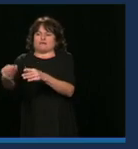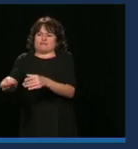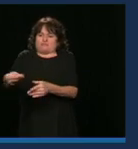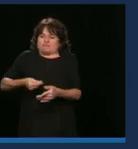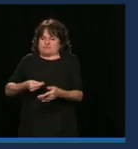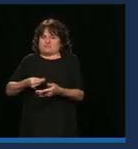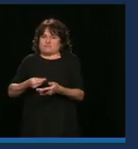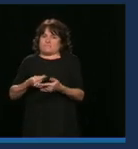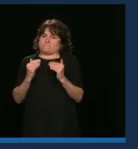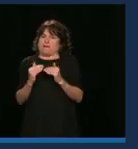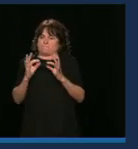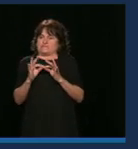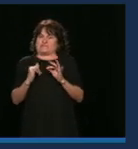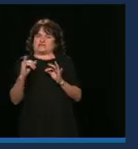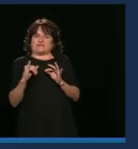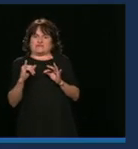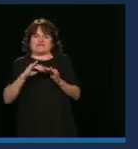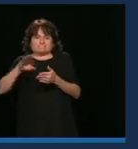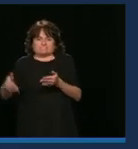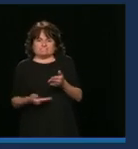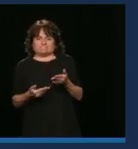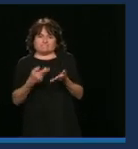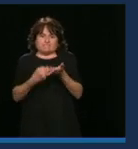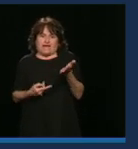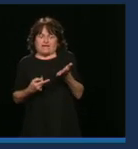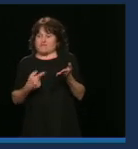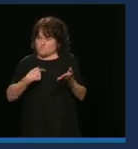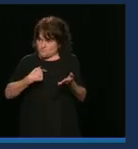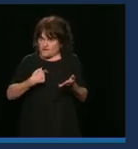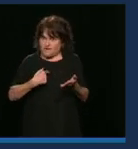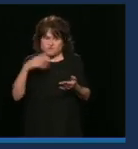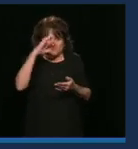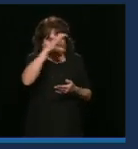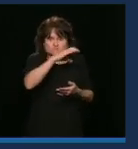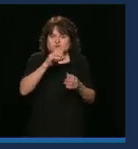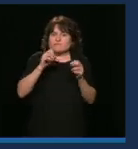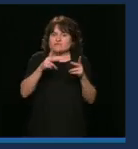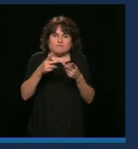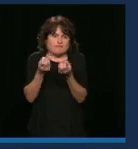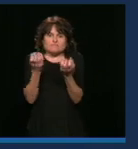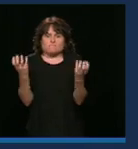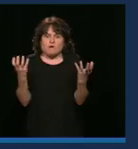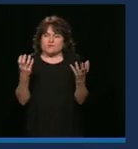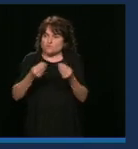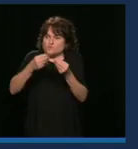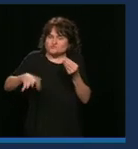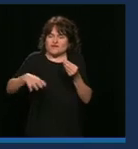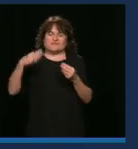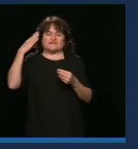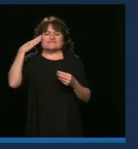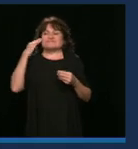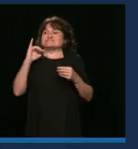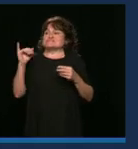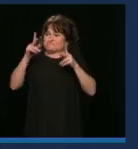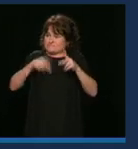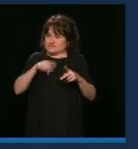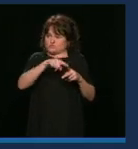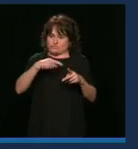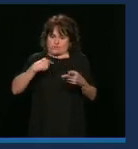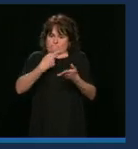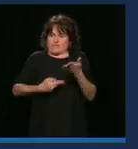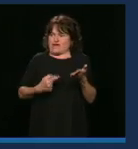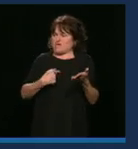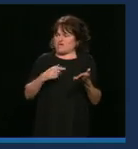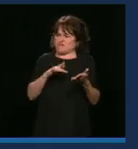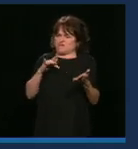pas capable de me loger dans mon comté. Alors, savez-vous que ça peut sauver la peau de personne de